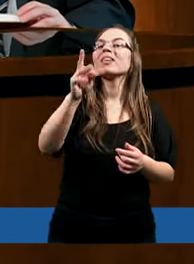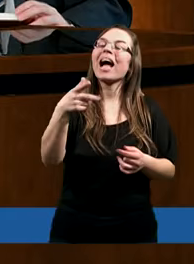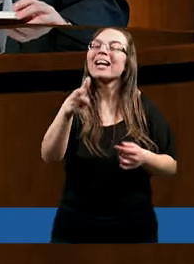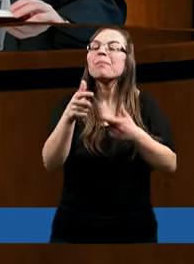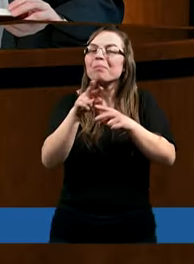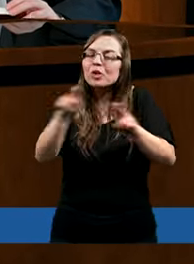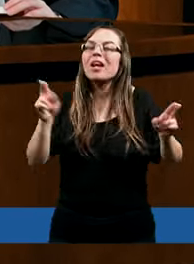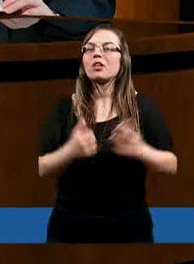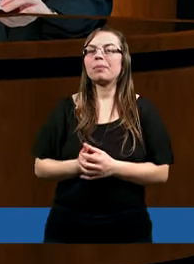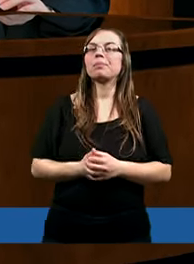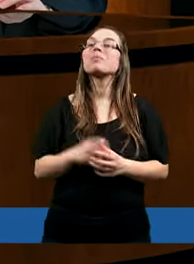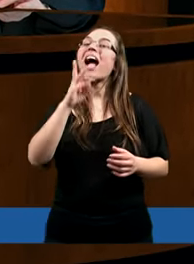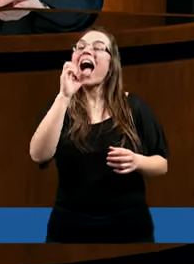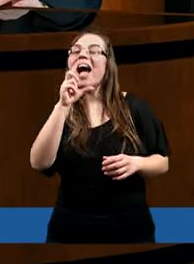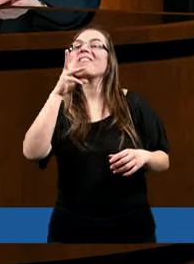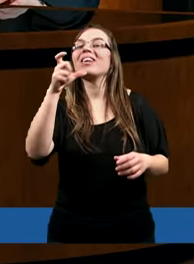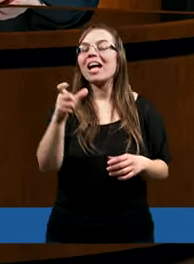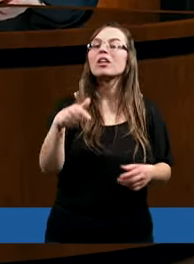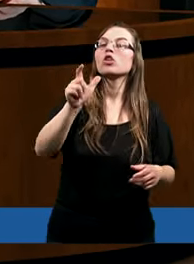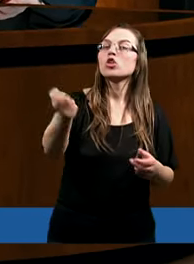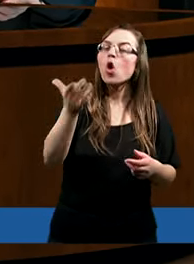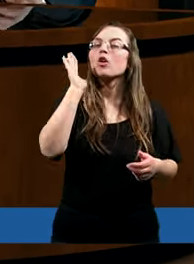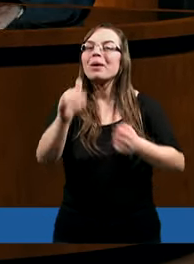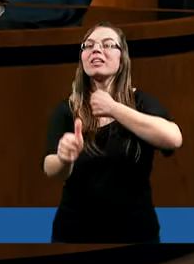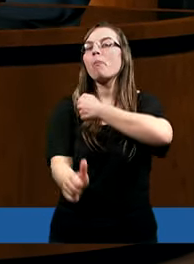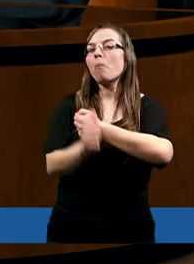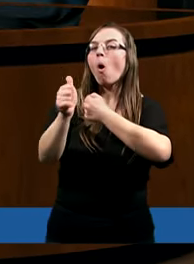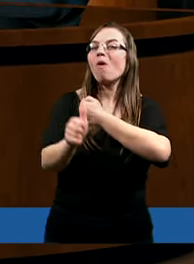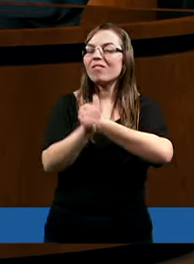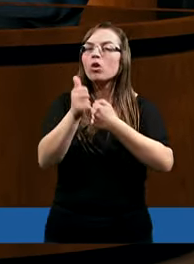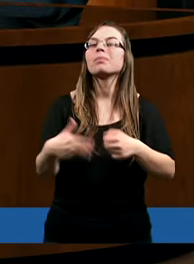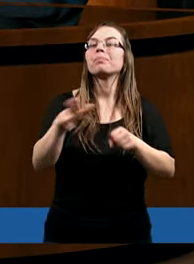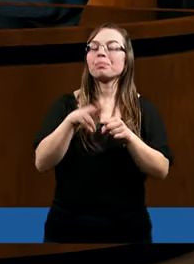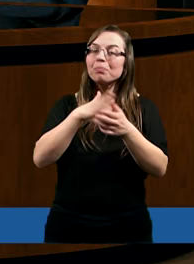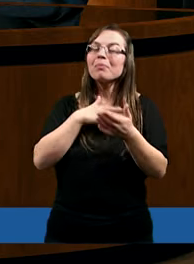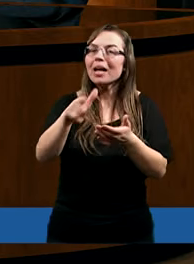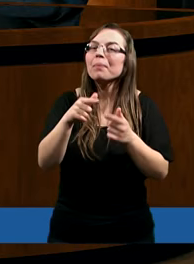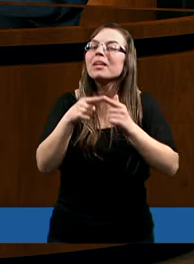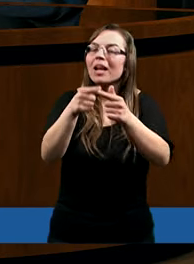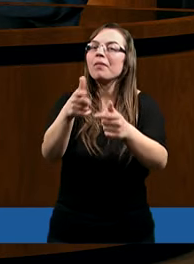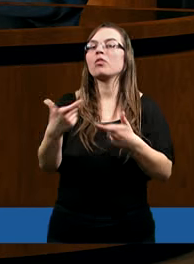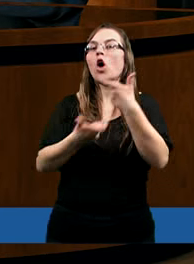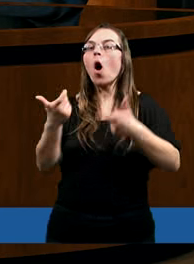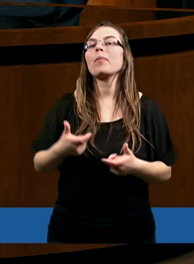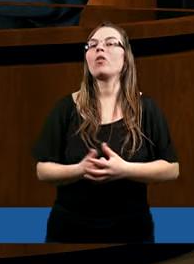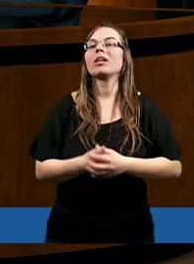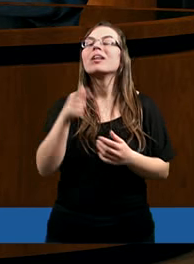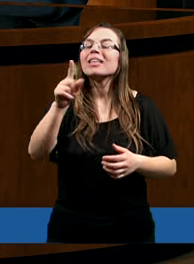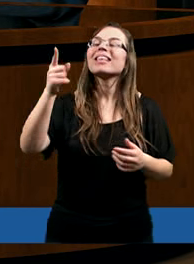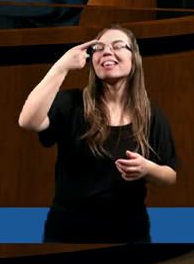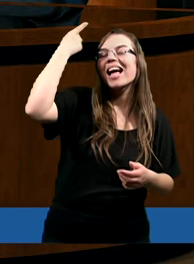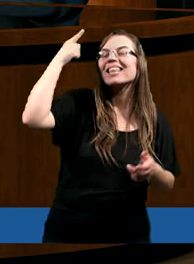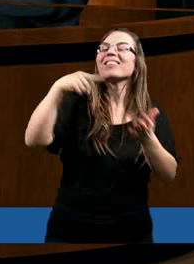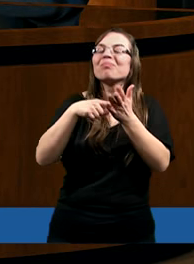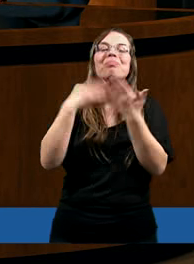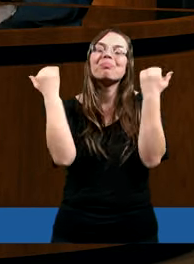która w tej chwili jest. A więc coś będzie z powrotem dla nas osiągalne. I tak naprawdę przecież wszyscy tęsknimy